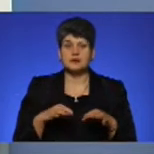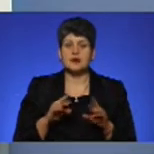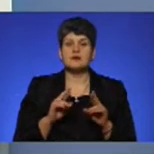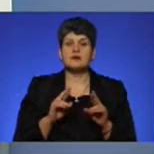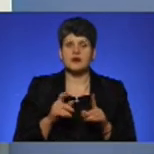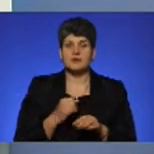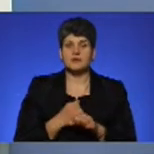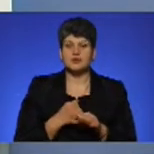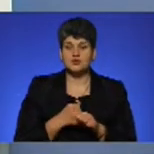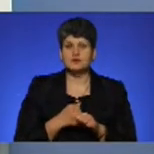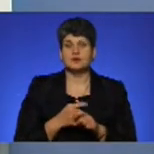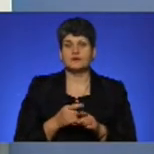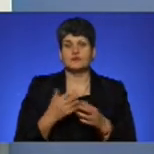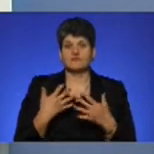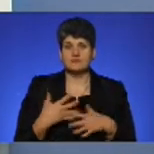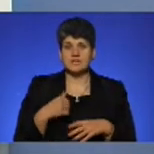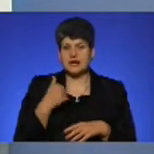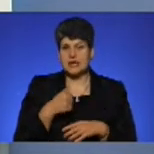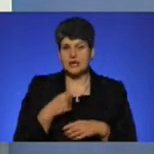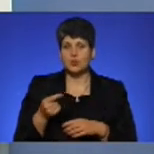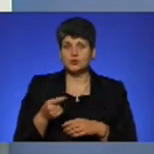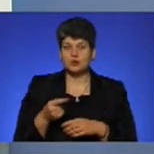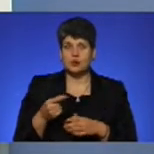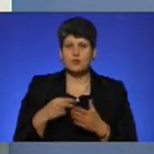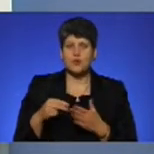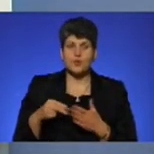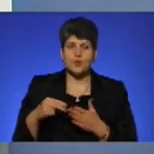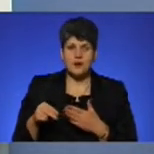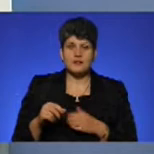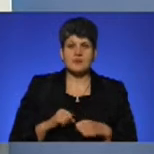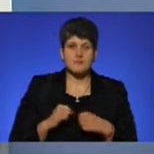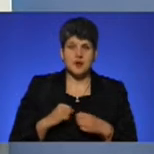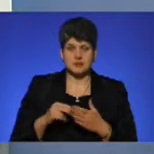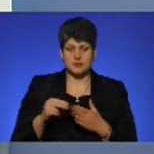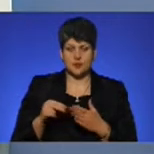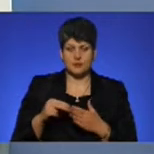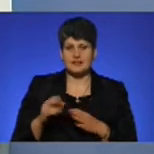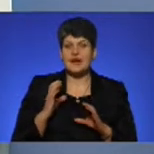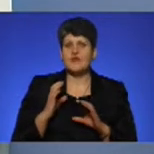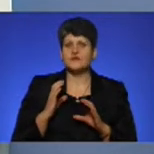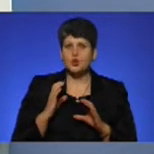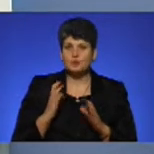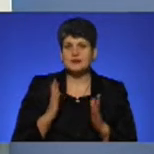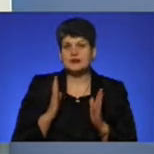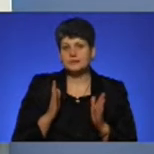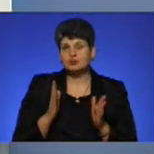функціонує, оскільки вже рік у Тернополі закупляють, намагаються закупити автобуси, які будуть на балансі міста.